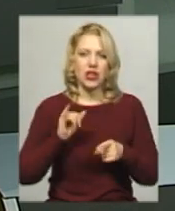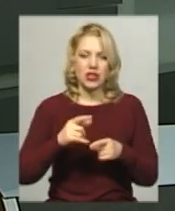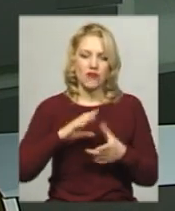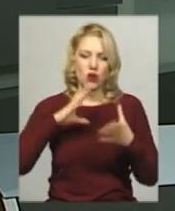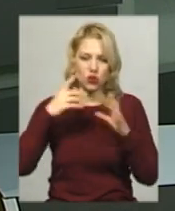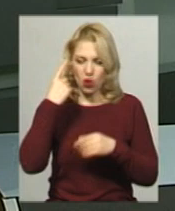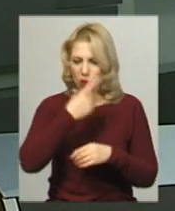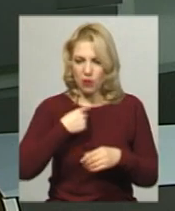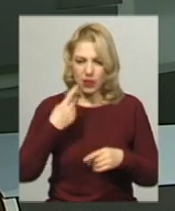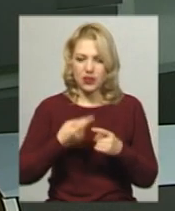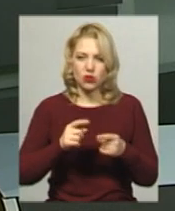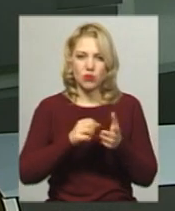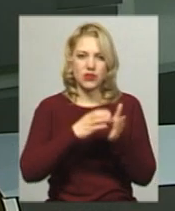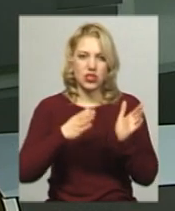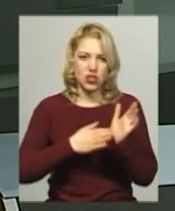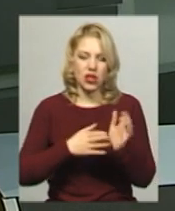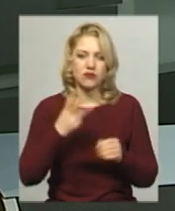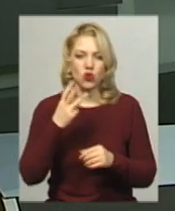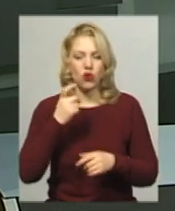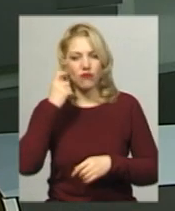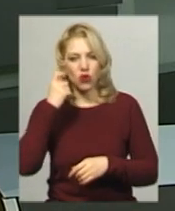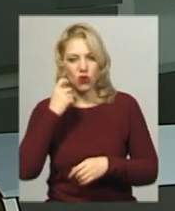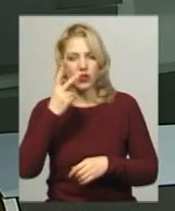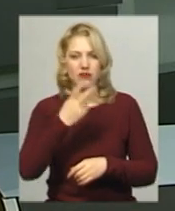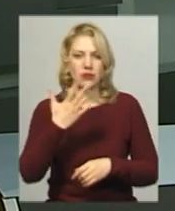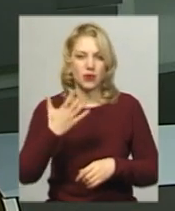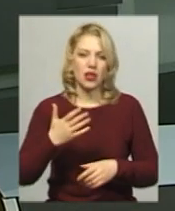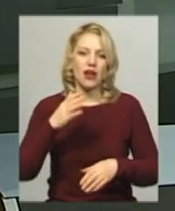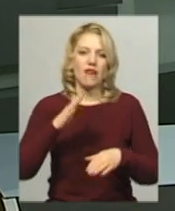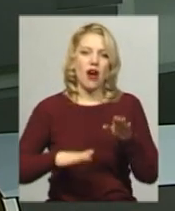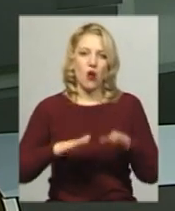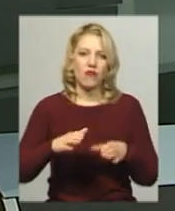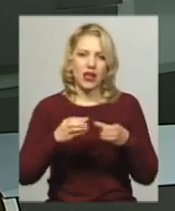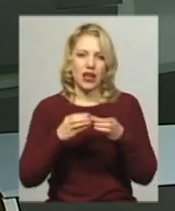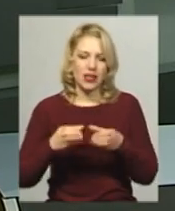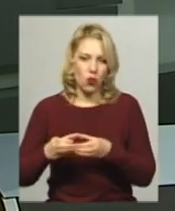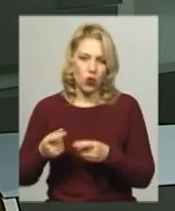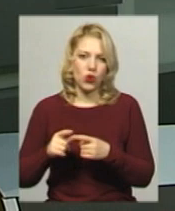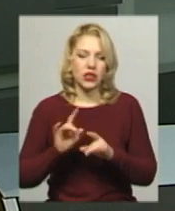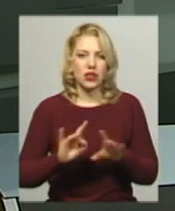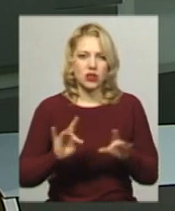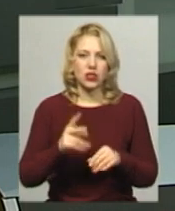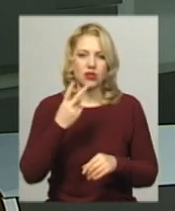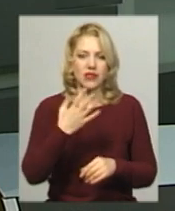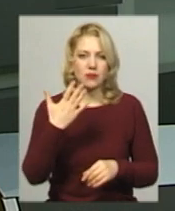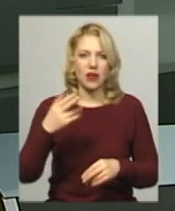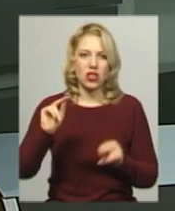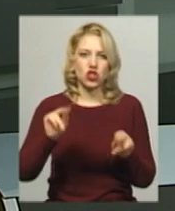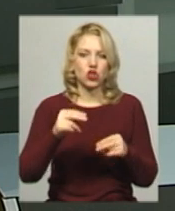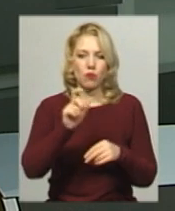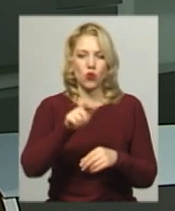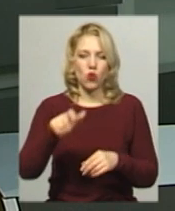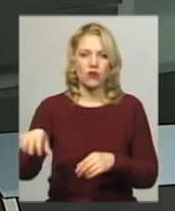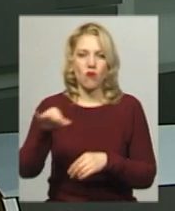особистому призери визначалися в трьох вікових та 25 вагових категоріях. Сергій Франков повідомив, 25 чемпіонів області